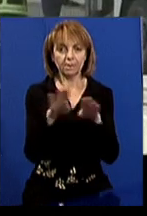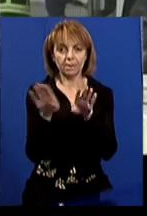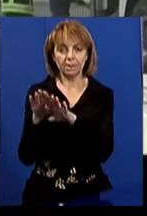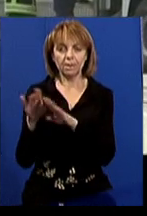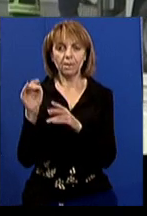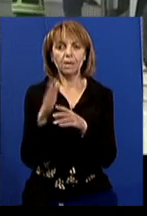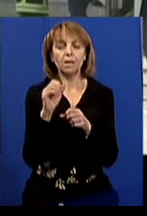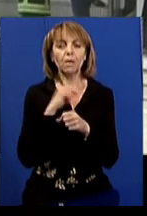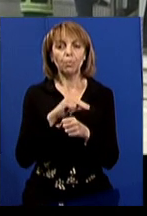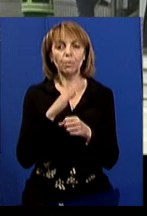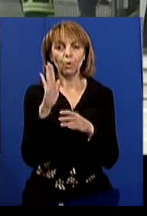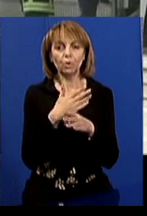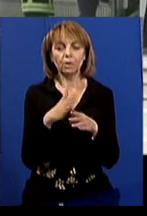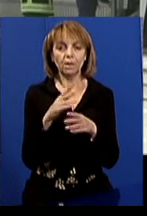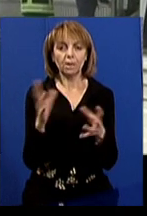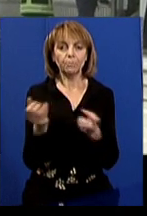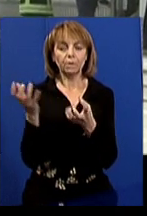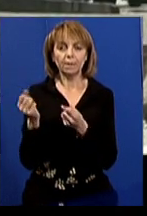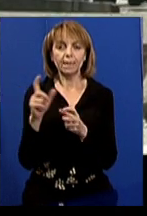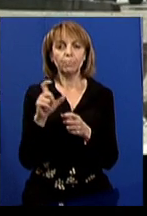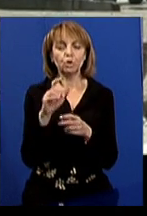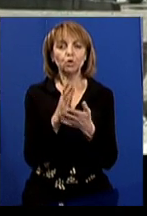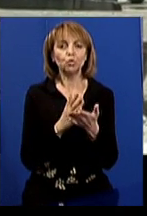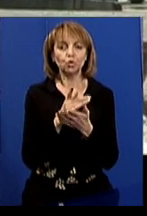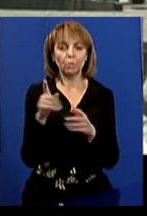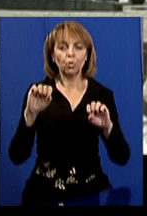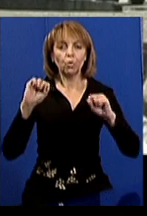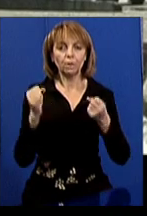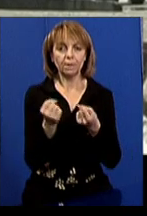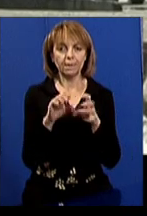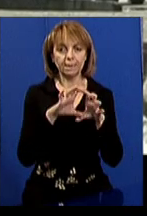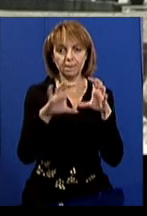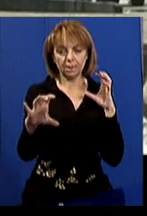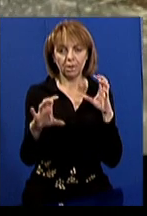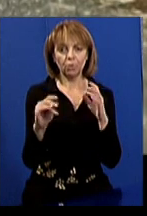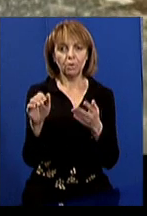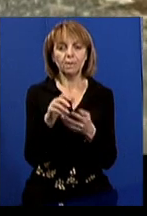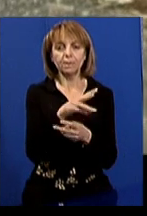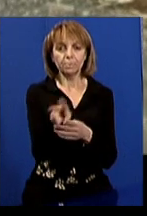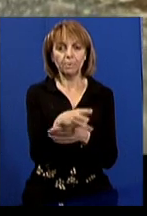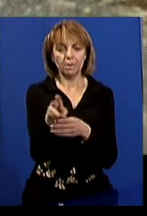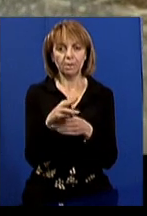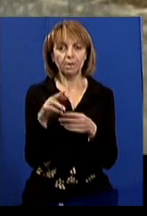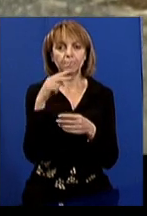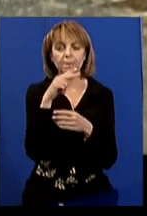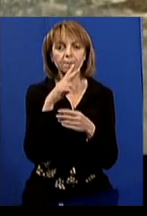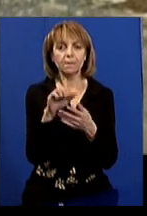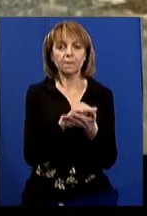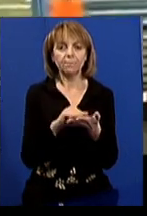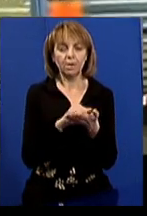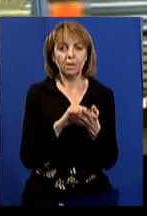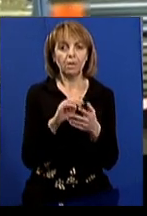відділень рятувальників та хімічна служба. Вони охолодили цистерну та змили паливо з асфальту. Після рух машин